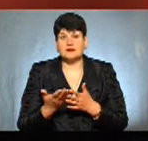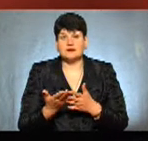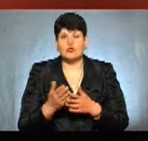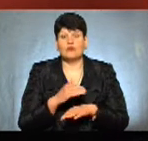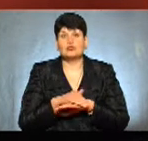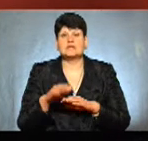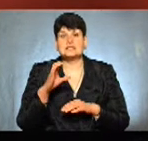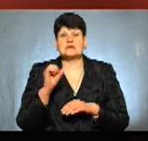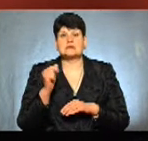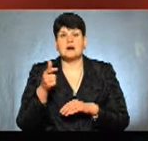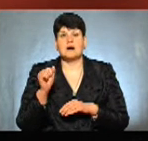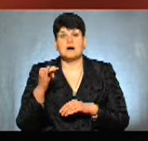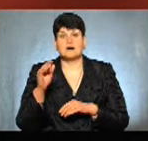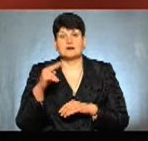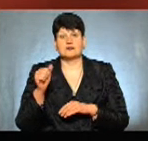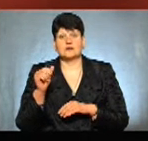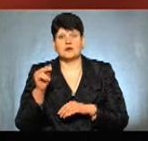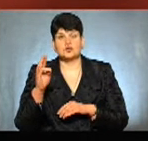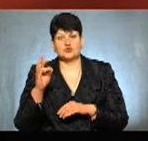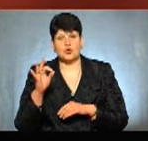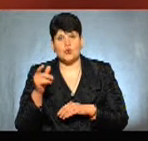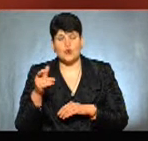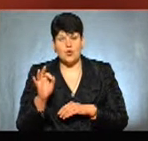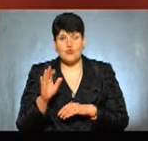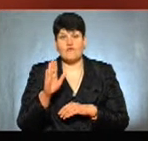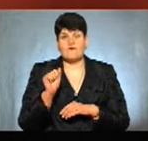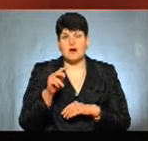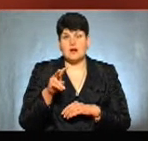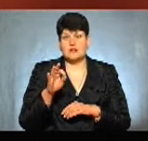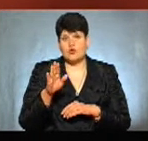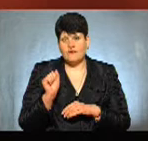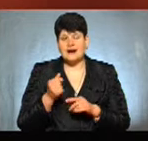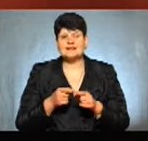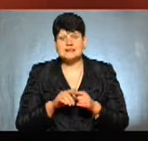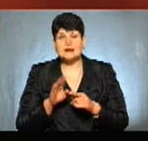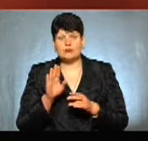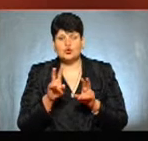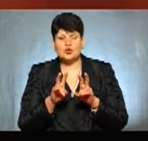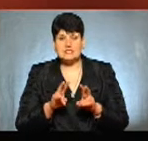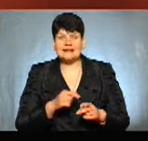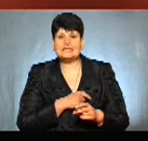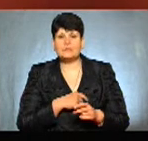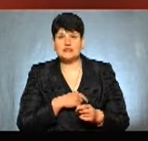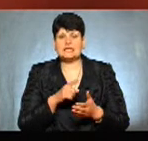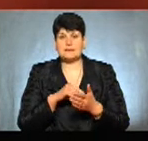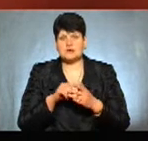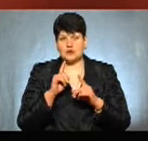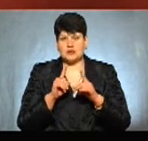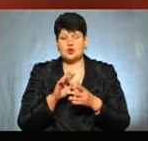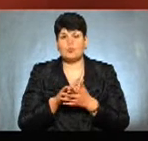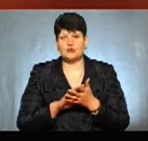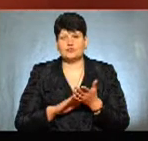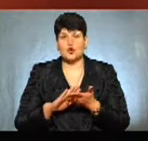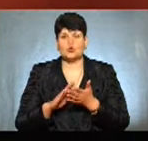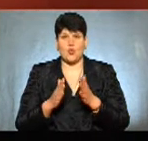Сагайдачного, така валова історична частина. Ну, це вже буде розглядатися конкретно депутатами міської ради щодо продовження договорів